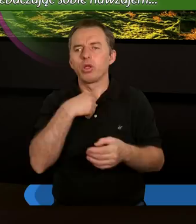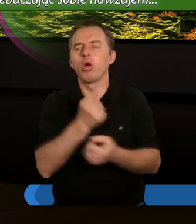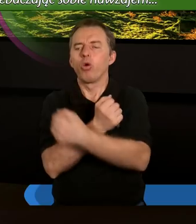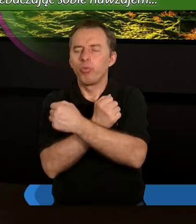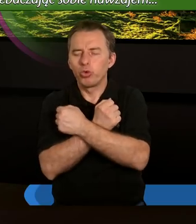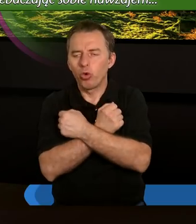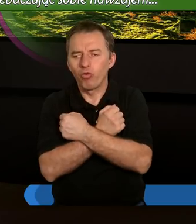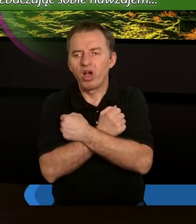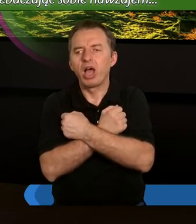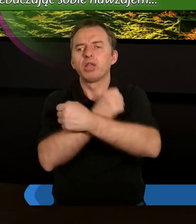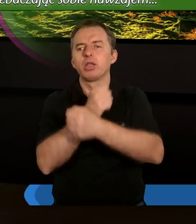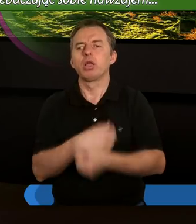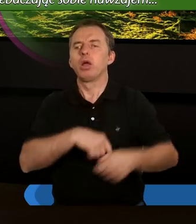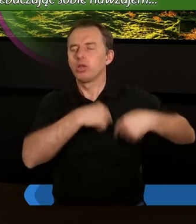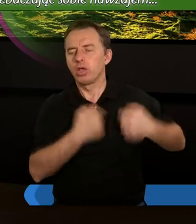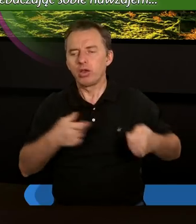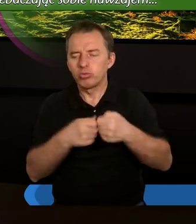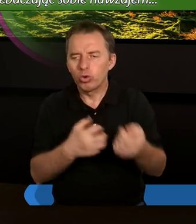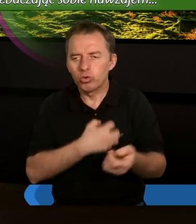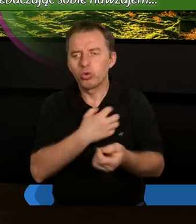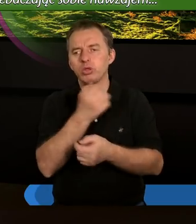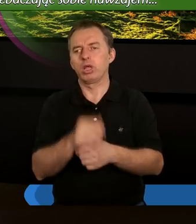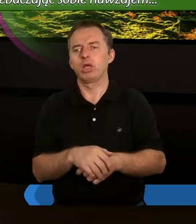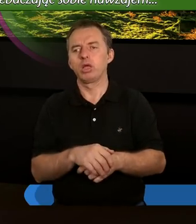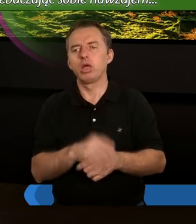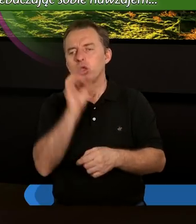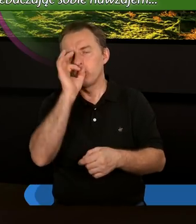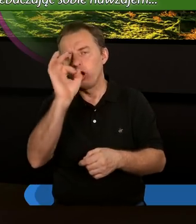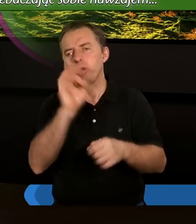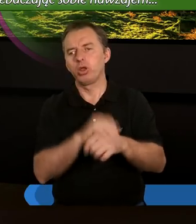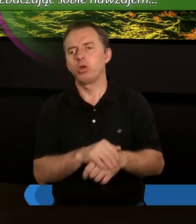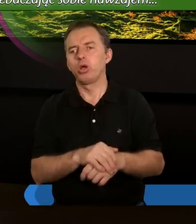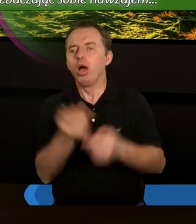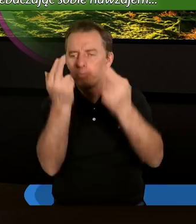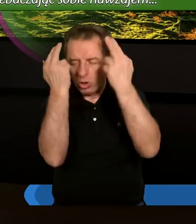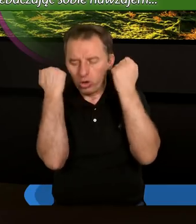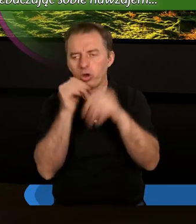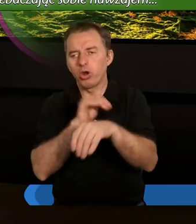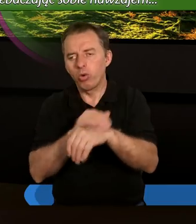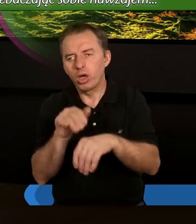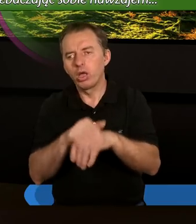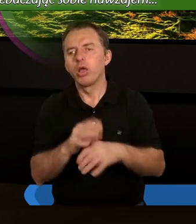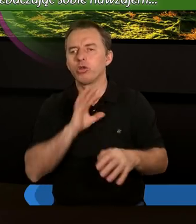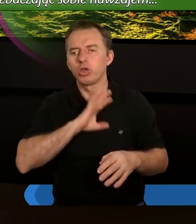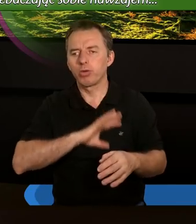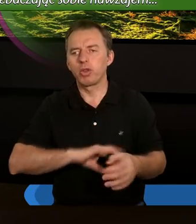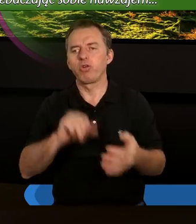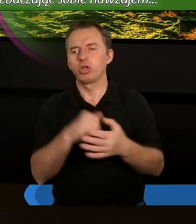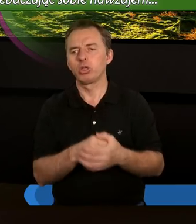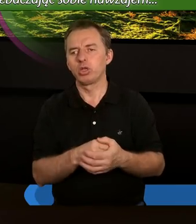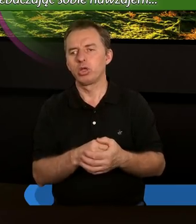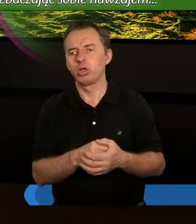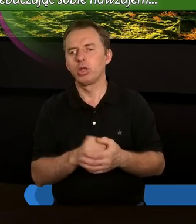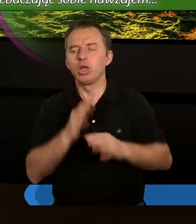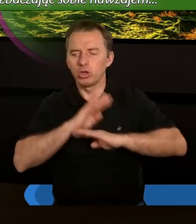i umiłowani w serdeczne współczucie, w dobroć, pokorę, łagodność i cierpliwość,